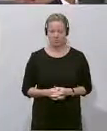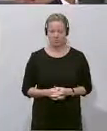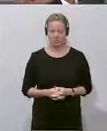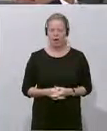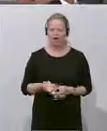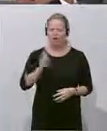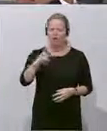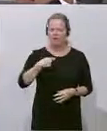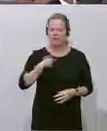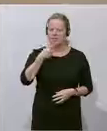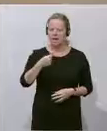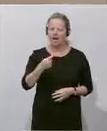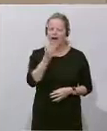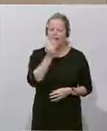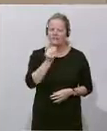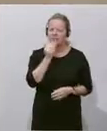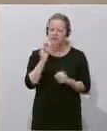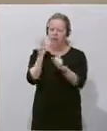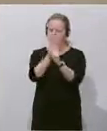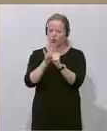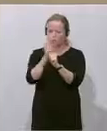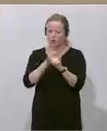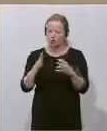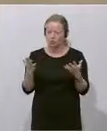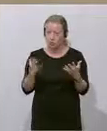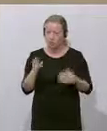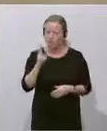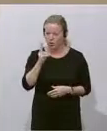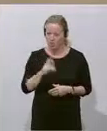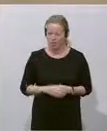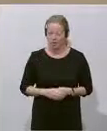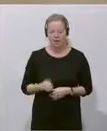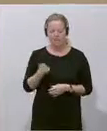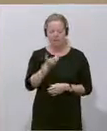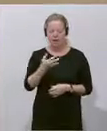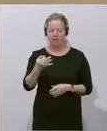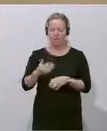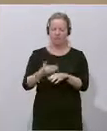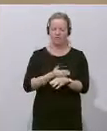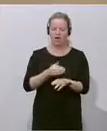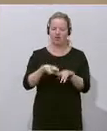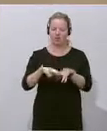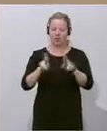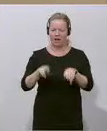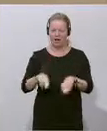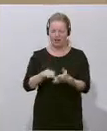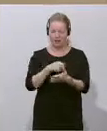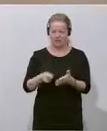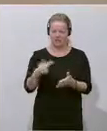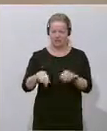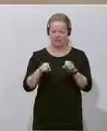vorsätzlicher Täuschung? Wenn man einige Tage vor der Nationalratswahl 2017